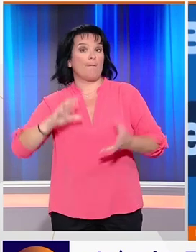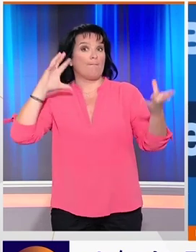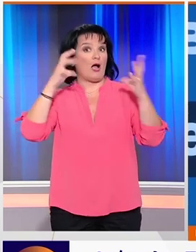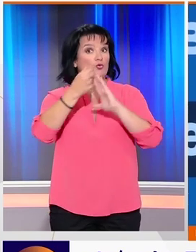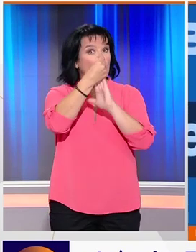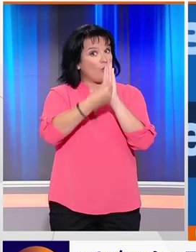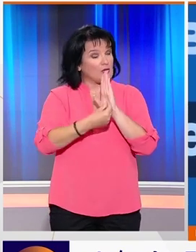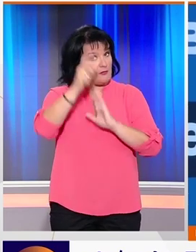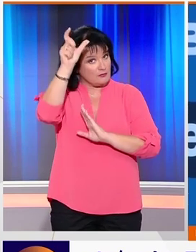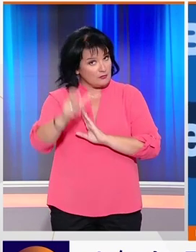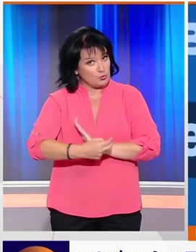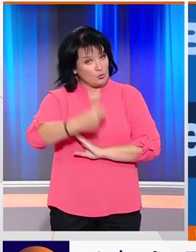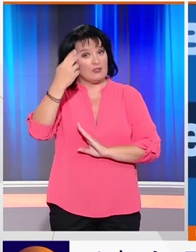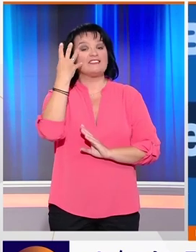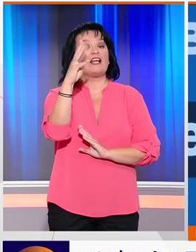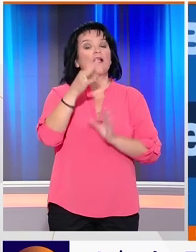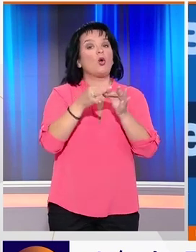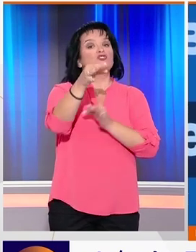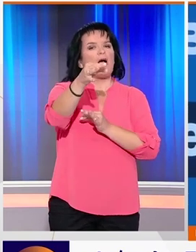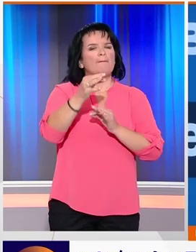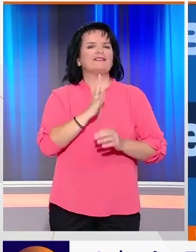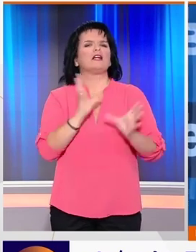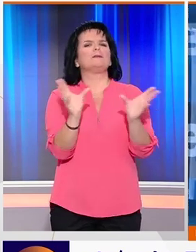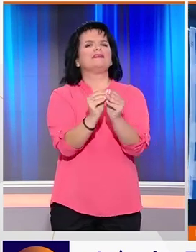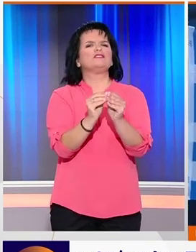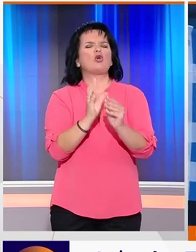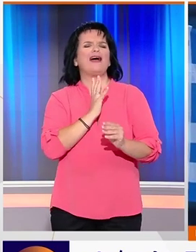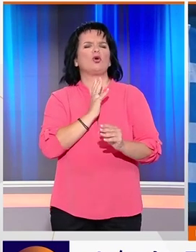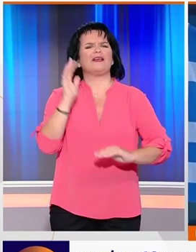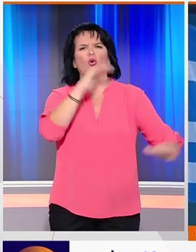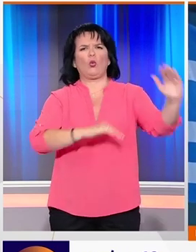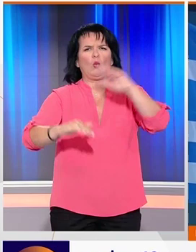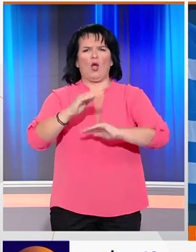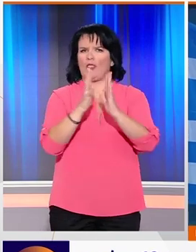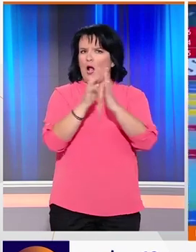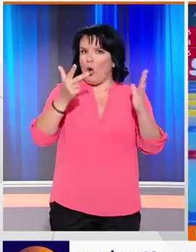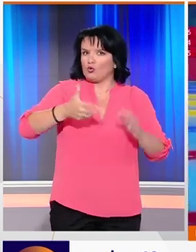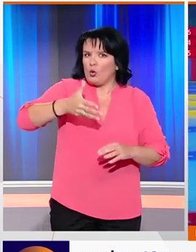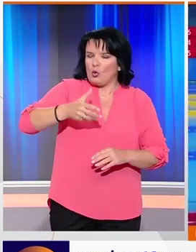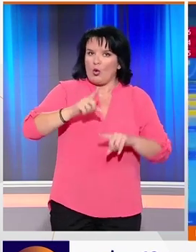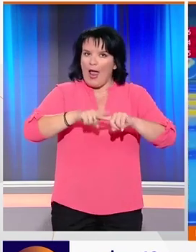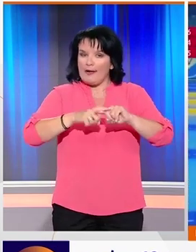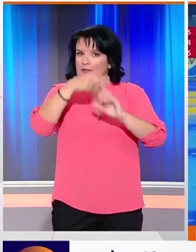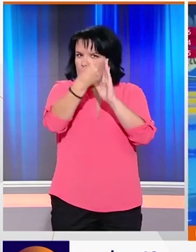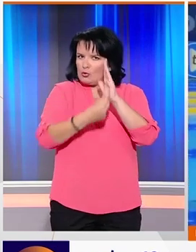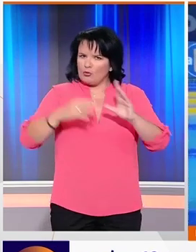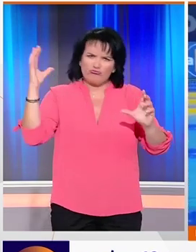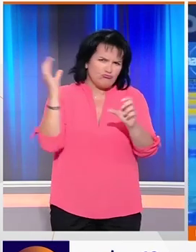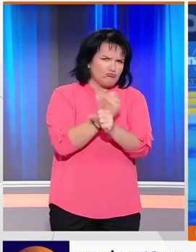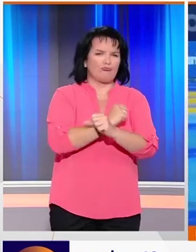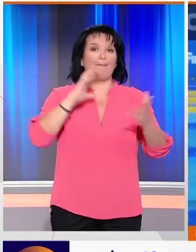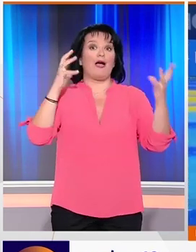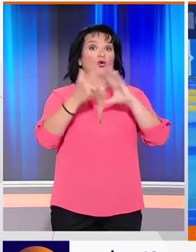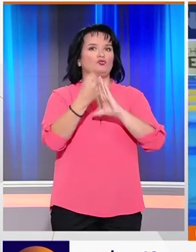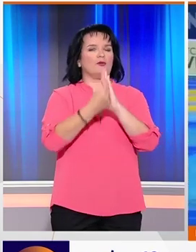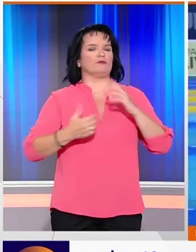παγκόσμιος πρωταθλητής στα 400 μέτρα μεικτή ατομική. Με την επίδοση αυτή ο 18χρονος Έλληνας πρωταθλητής πέτυχε παγκόσμιο